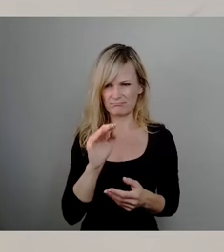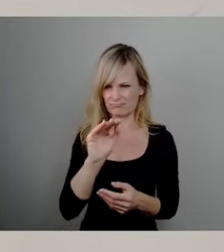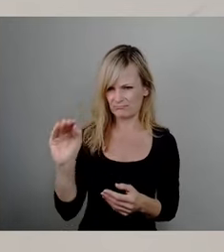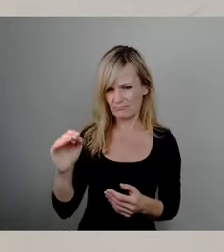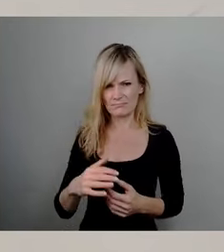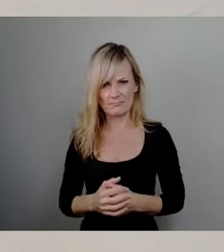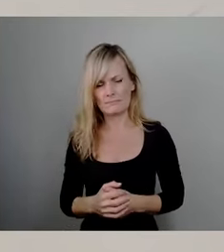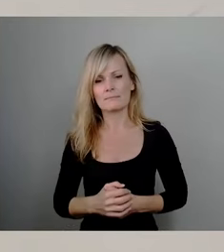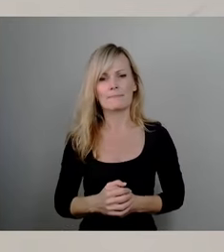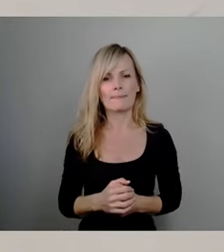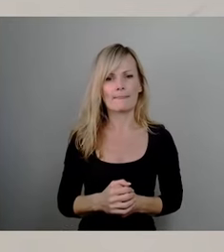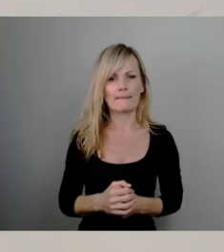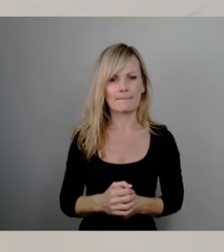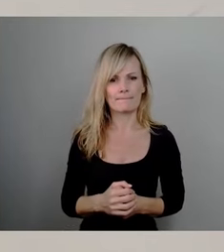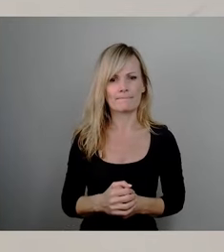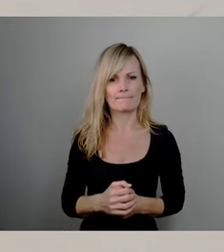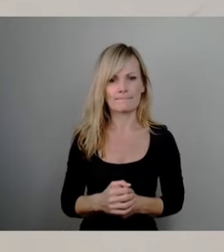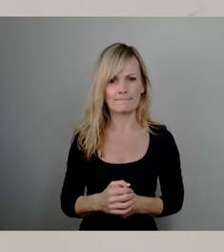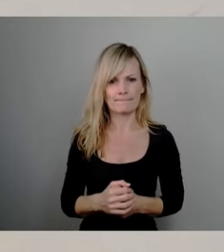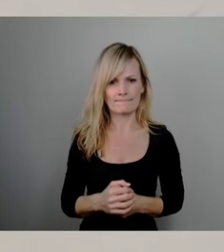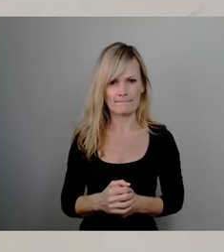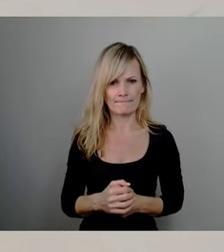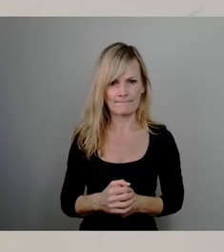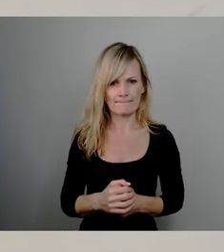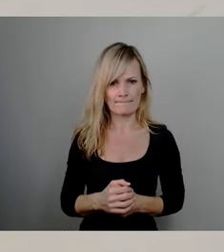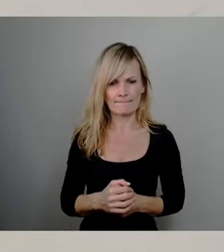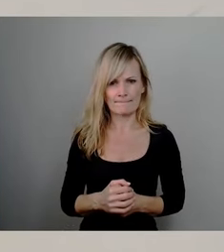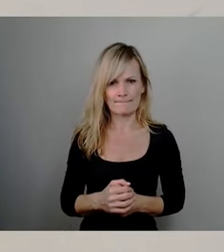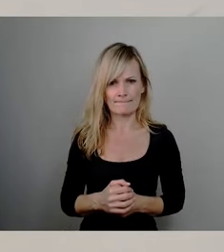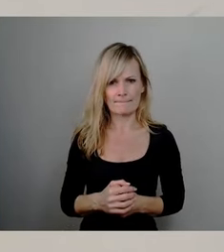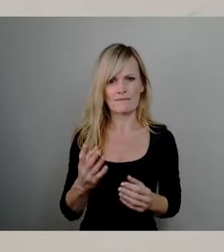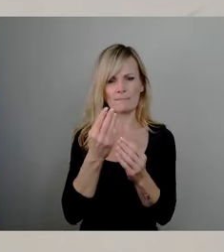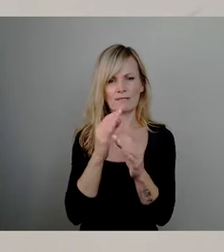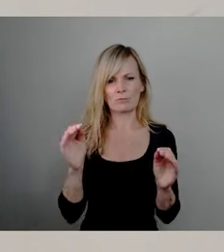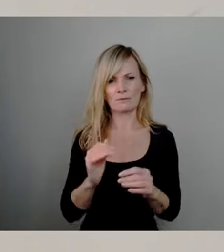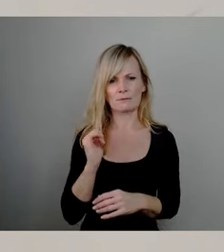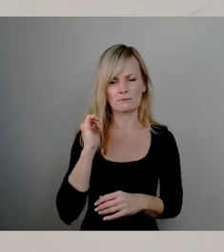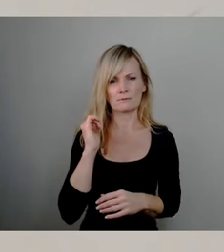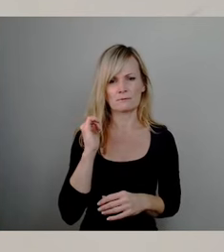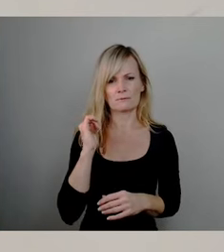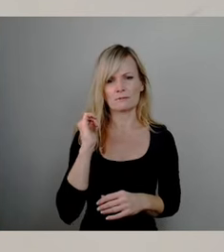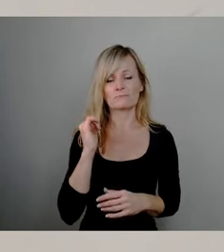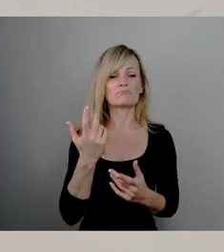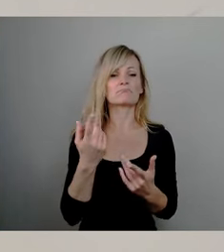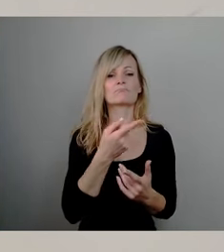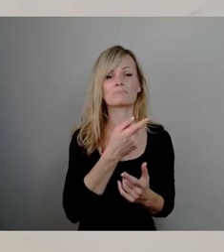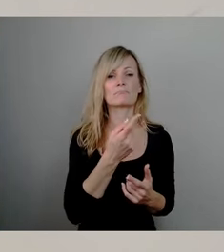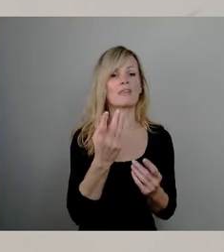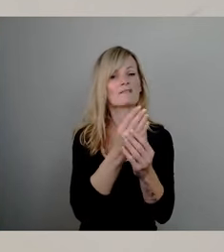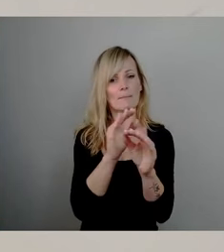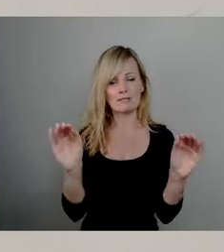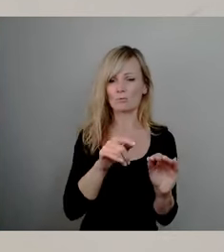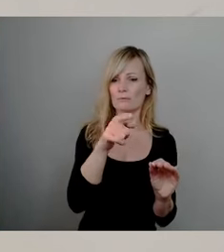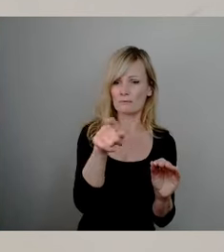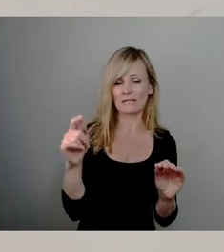Die Information der Trägerlandschaft erfolgt nicht individuell im Bereich des